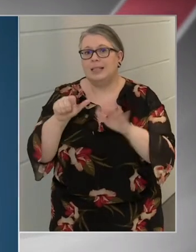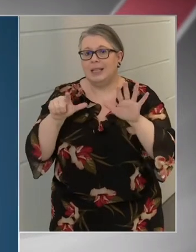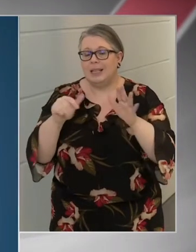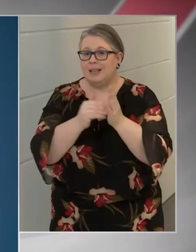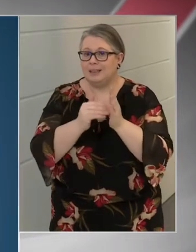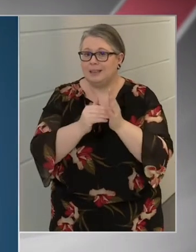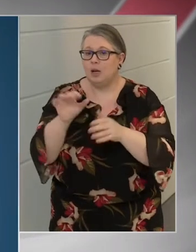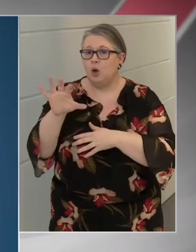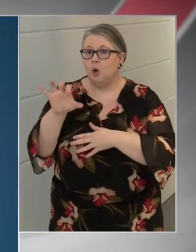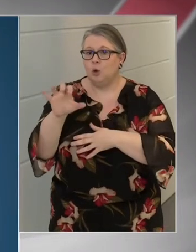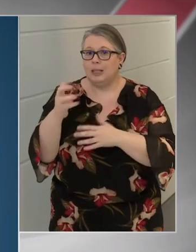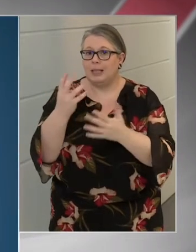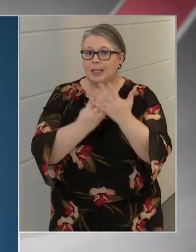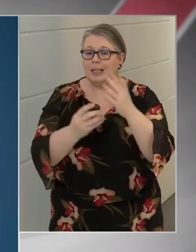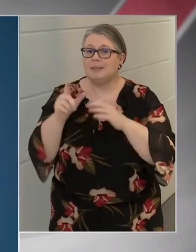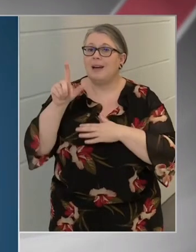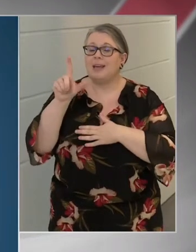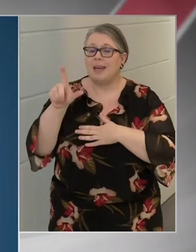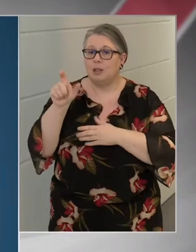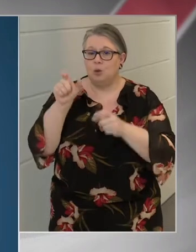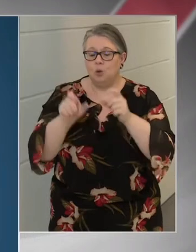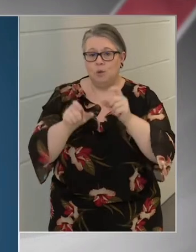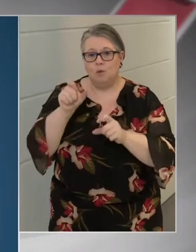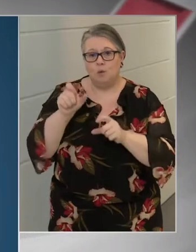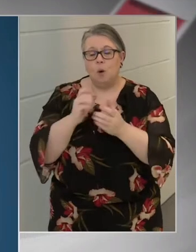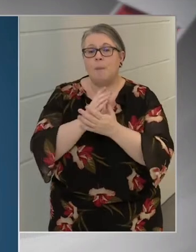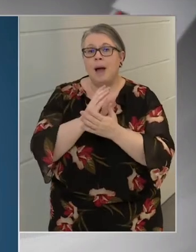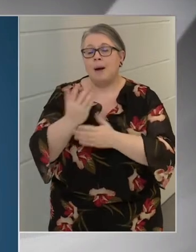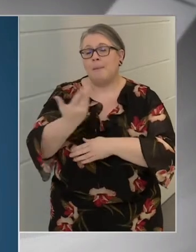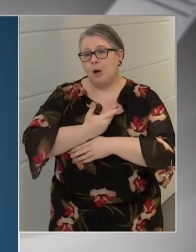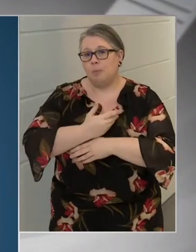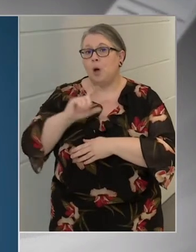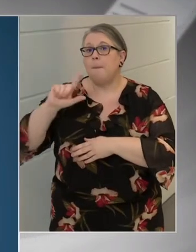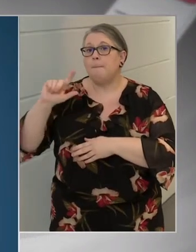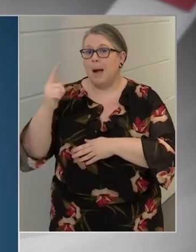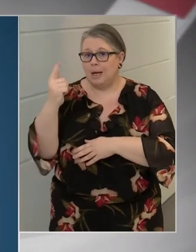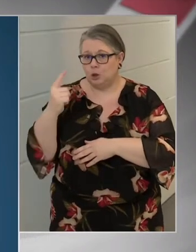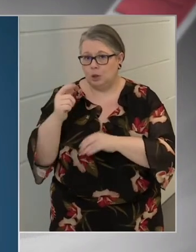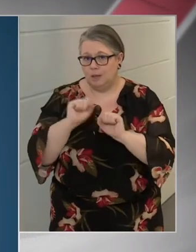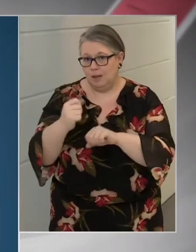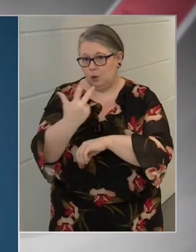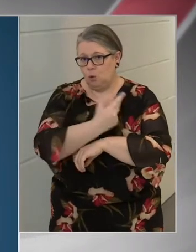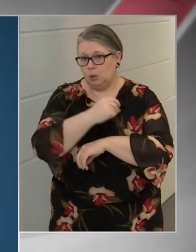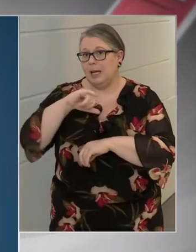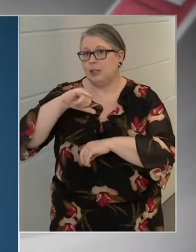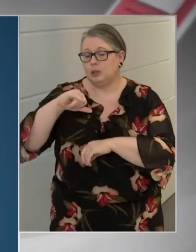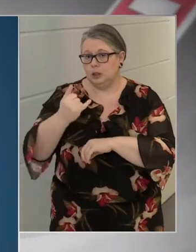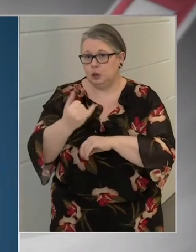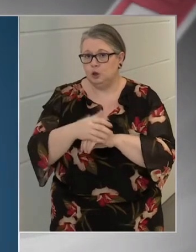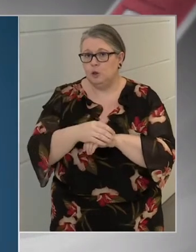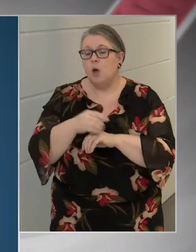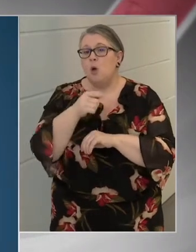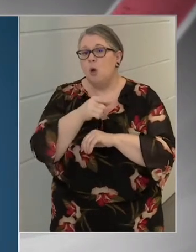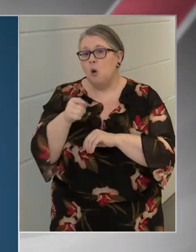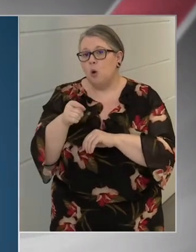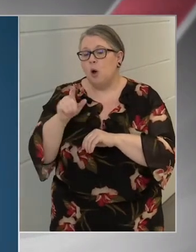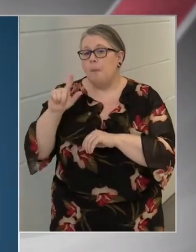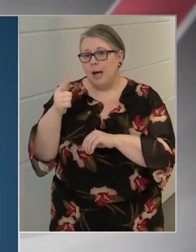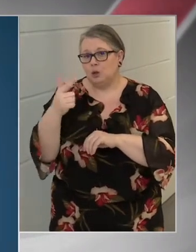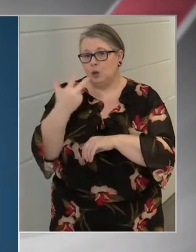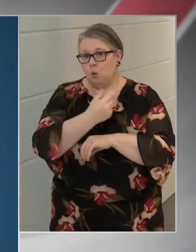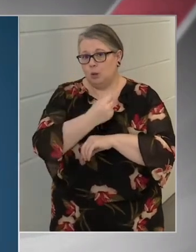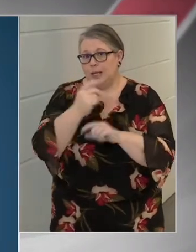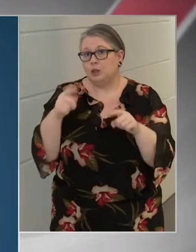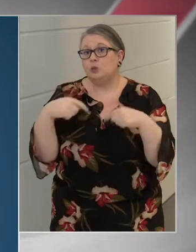.592 fő megkapta már a második oltását is. Ők a második